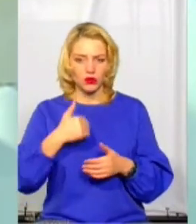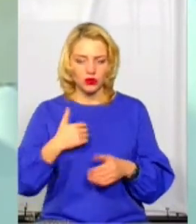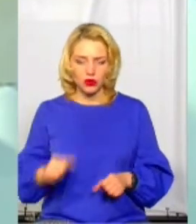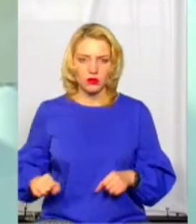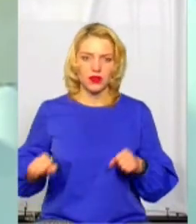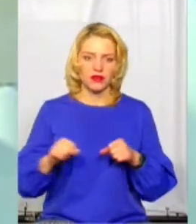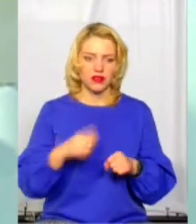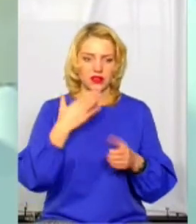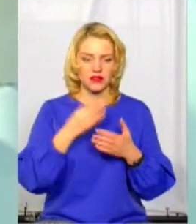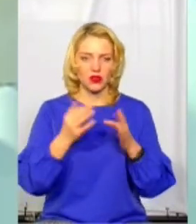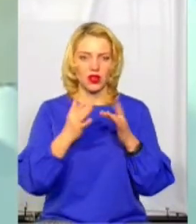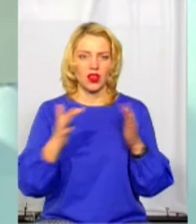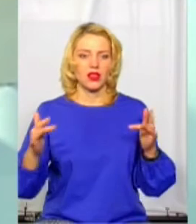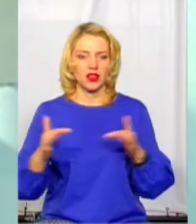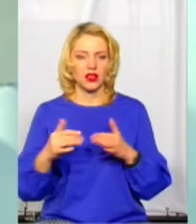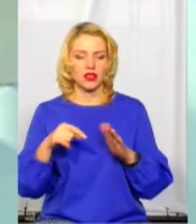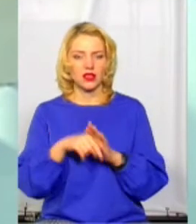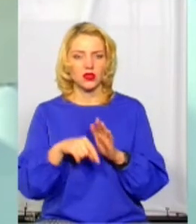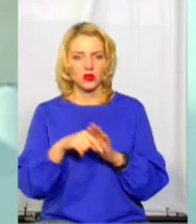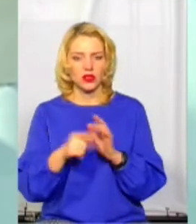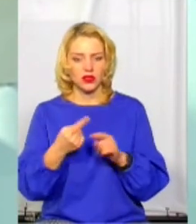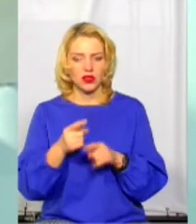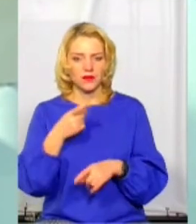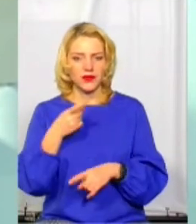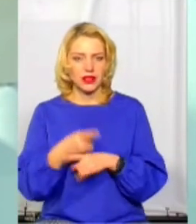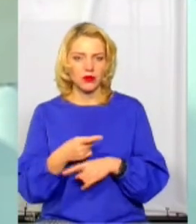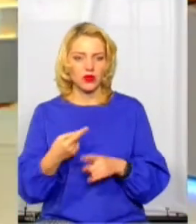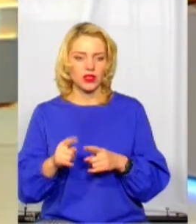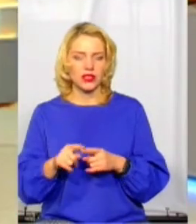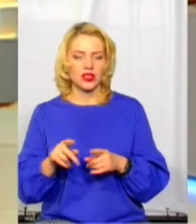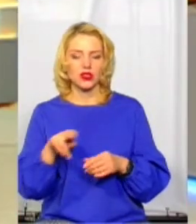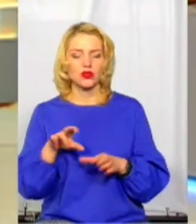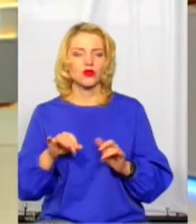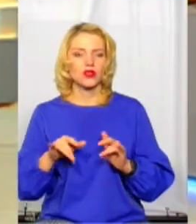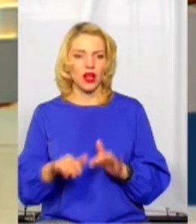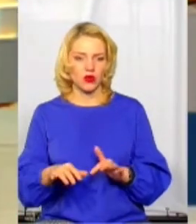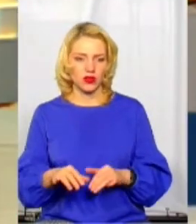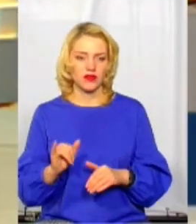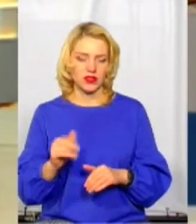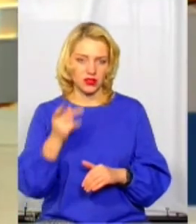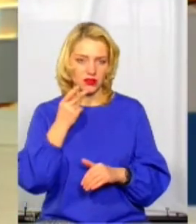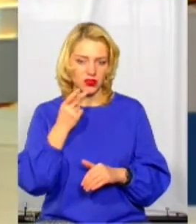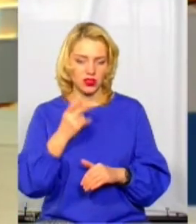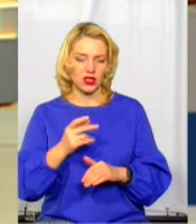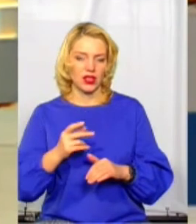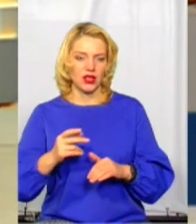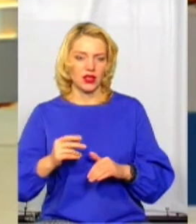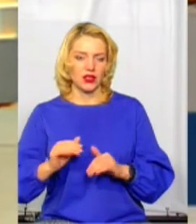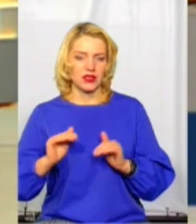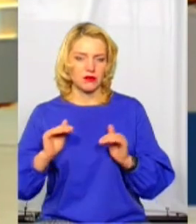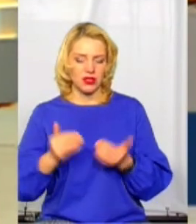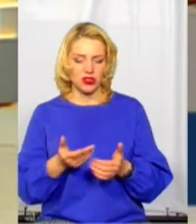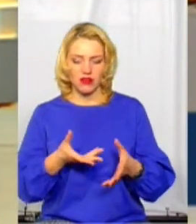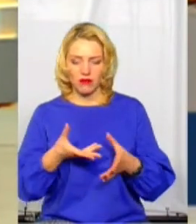прикрашеної ялинки. Тому суть цієї заборони в нас стосується завжди заходів і завжди зменшення впливу